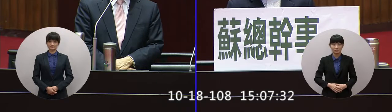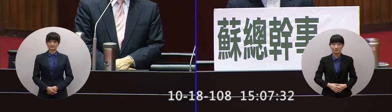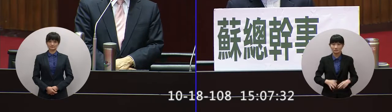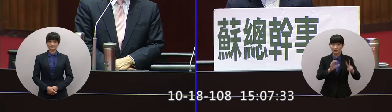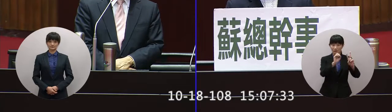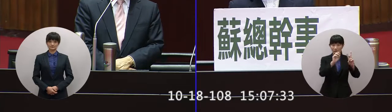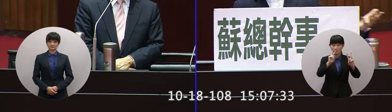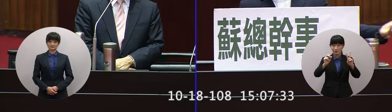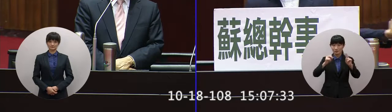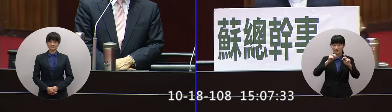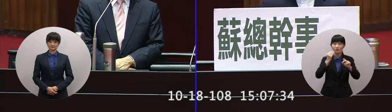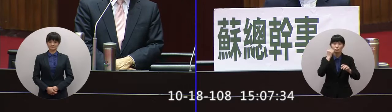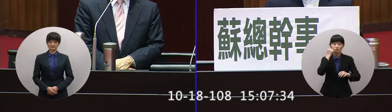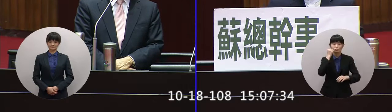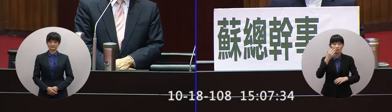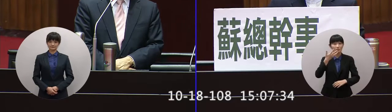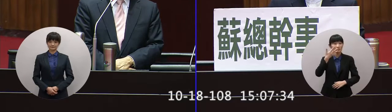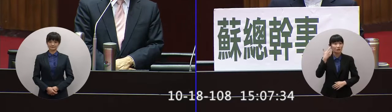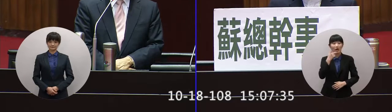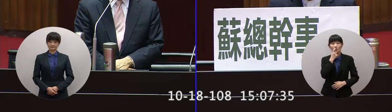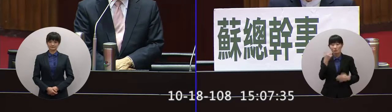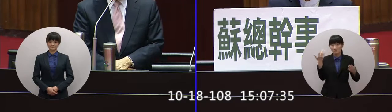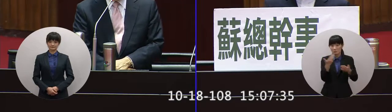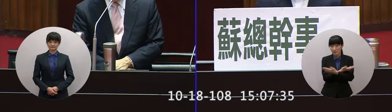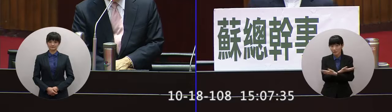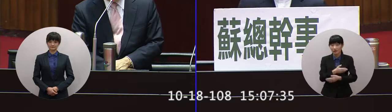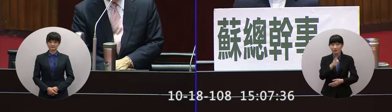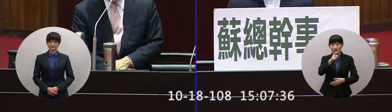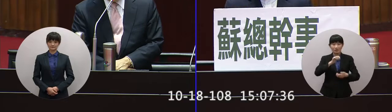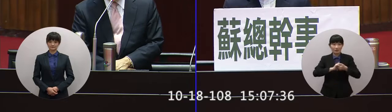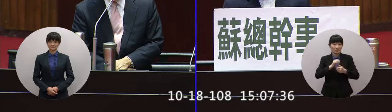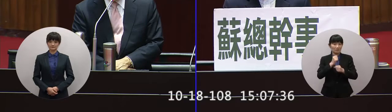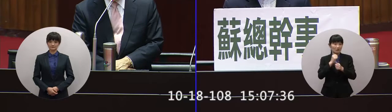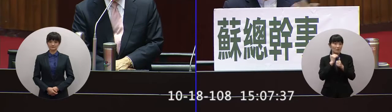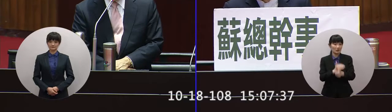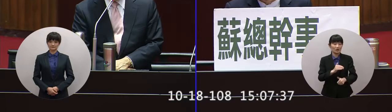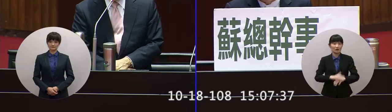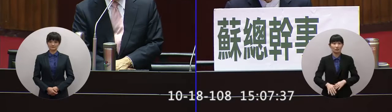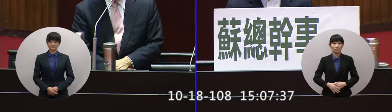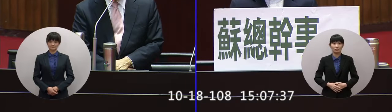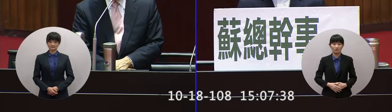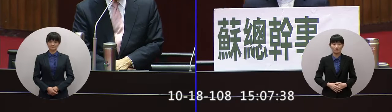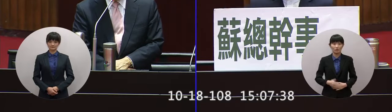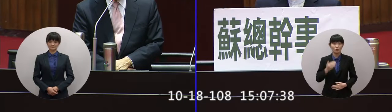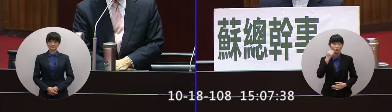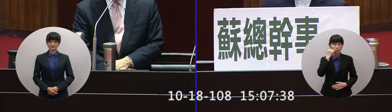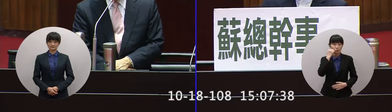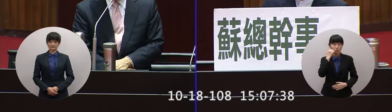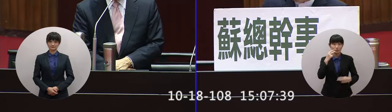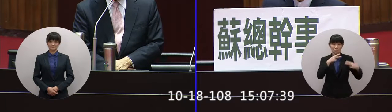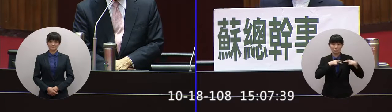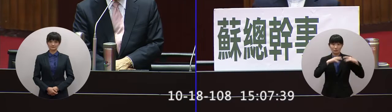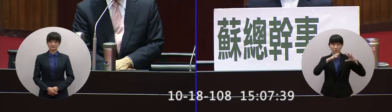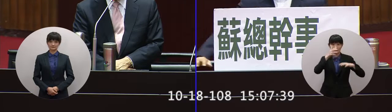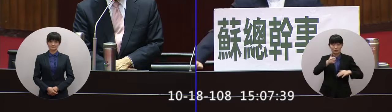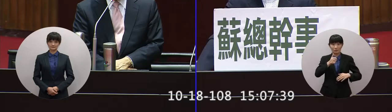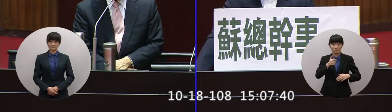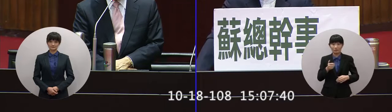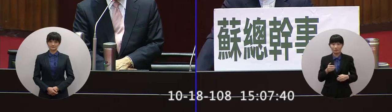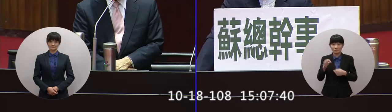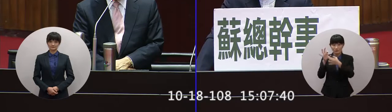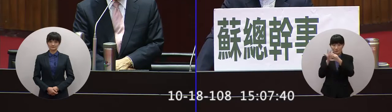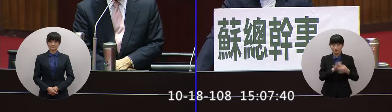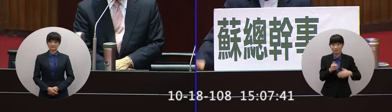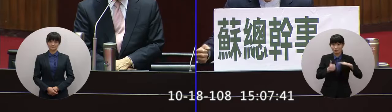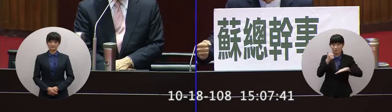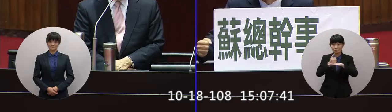2020變天你一定沒得做萬一不幸才五個連任也不一定輪到你